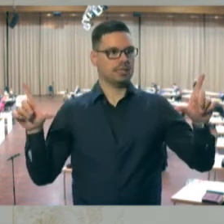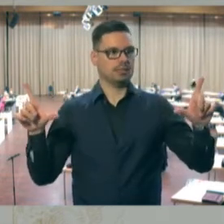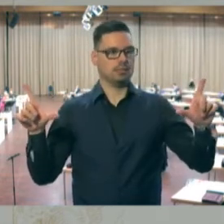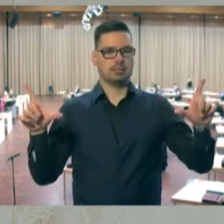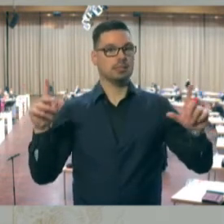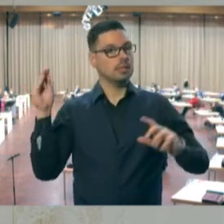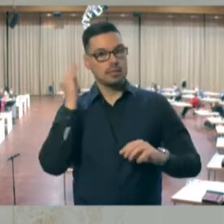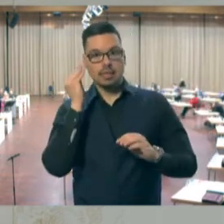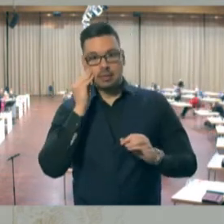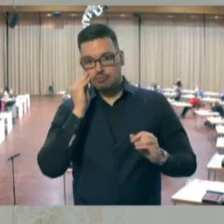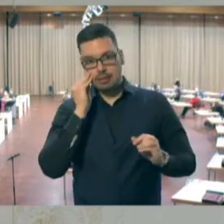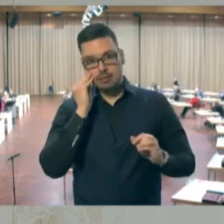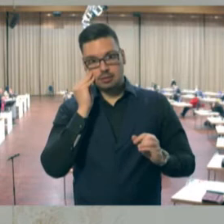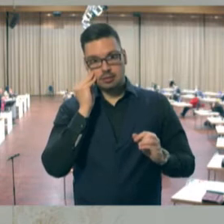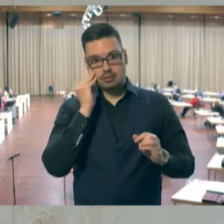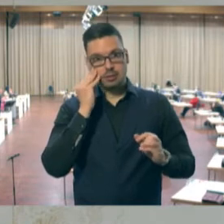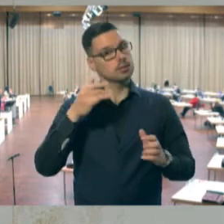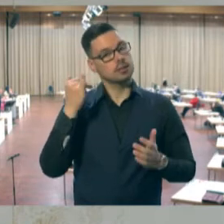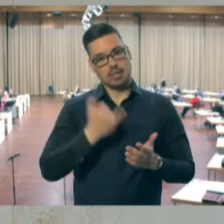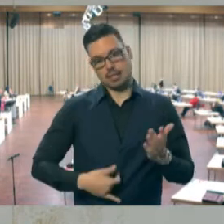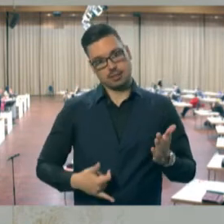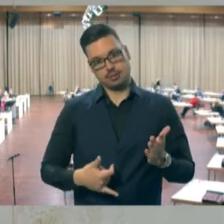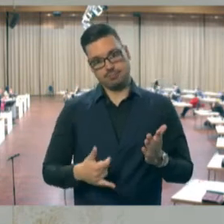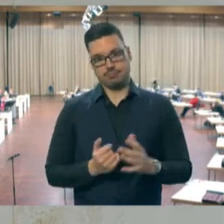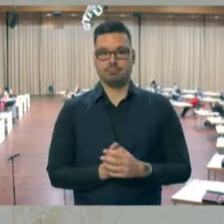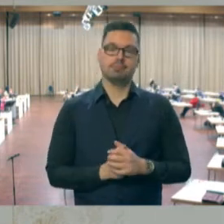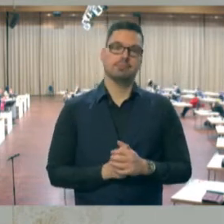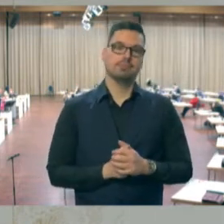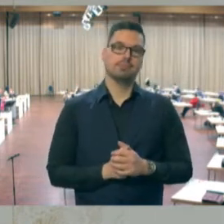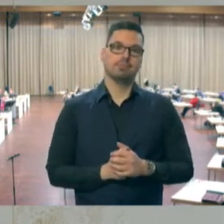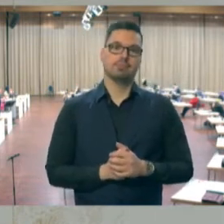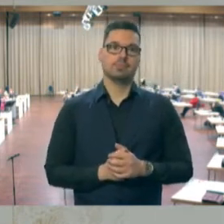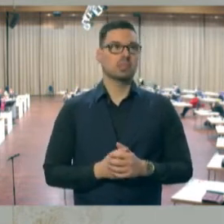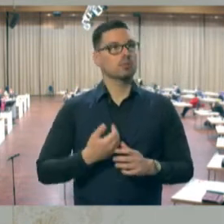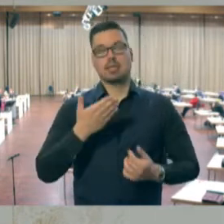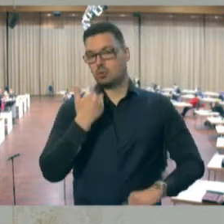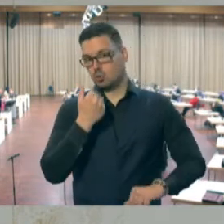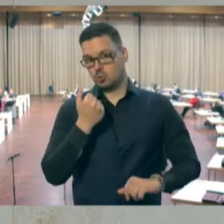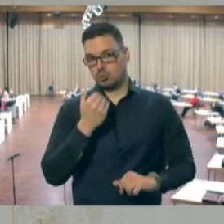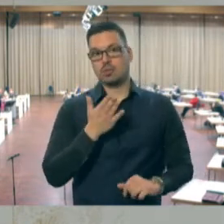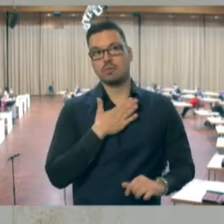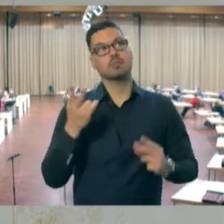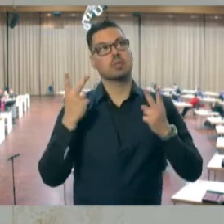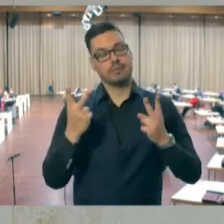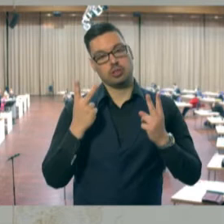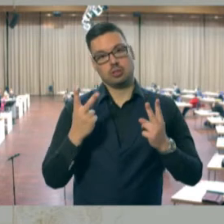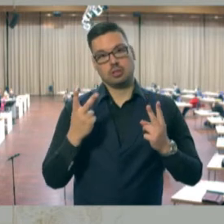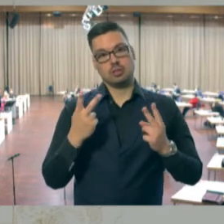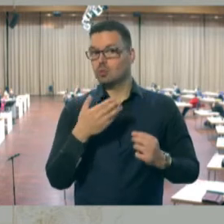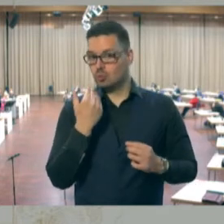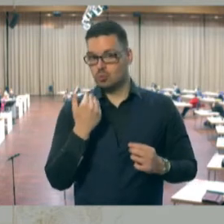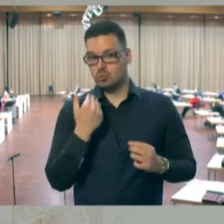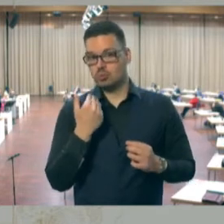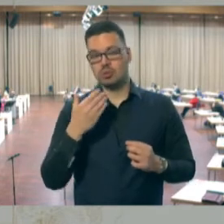irgendwann einmal auch einmal zu Ende ist, ohne dabei, und das war mir wichtig, ohne